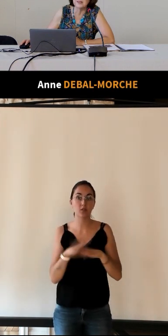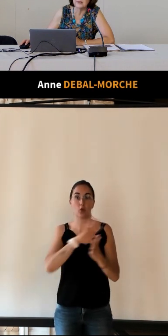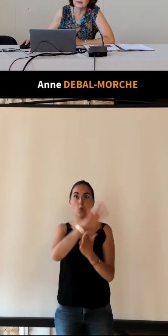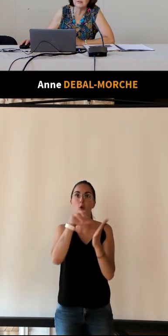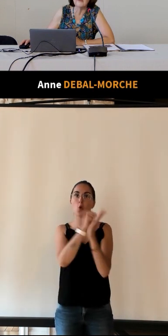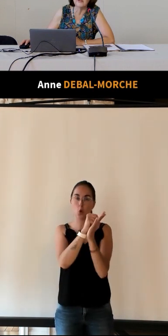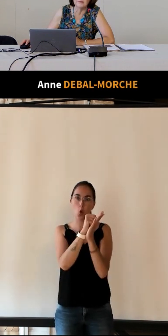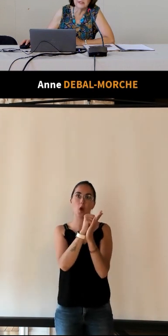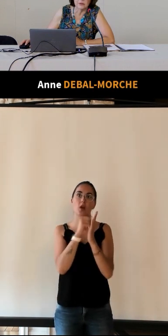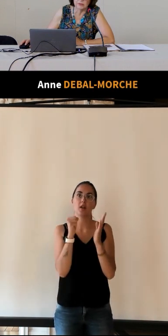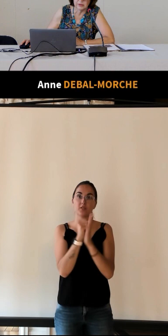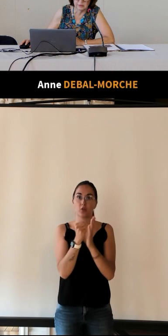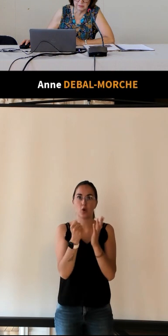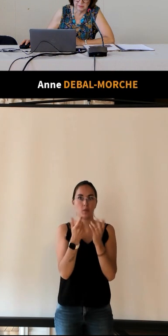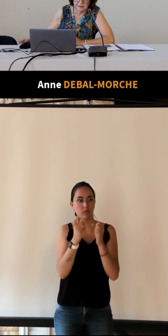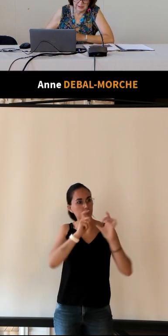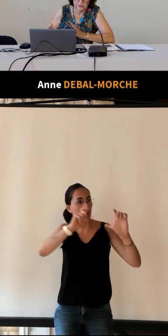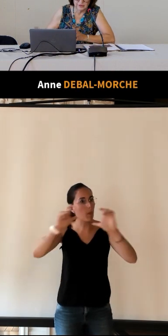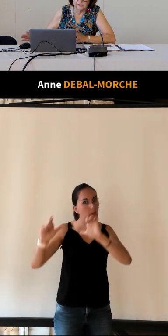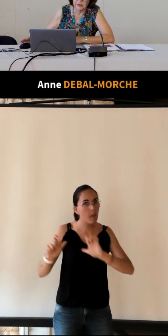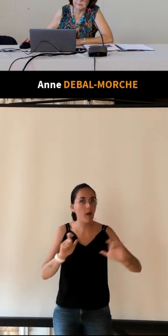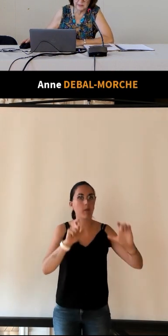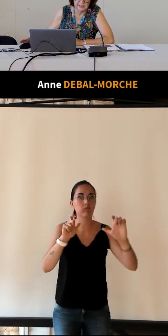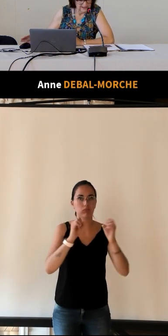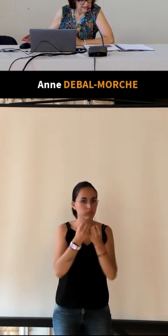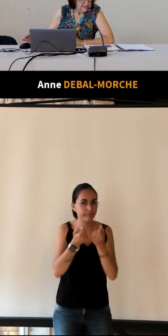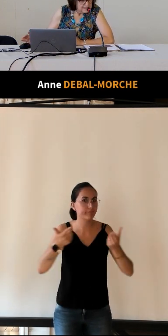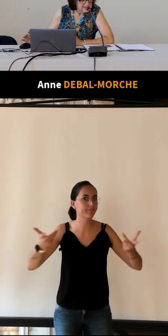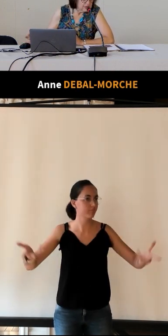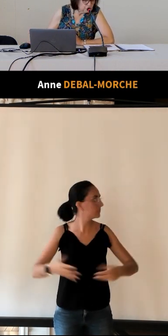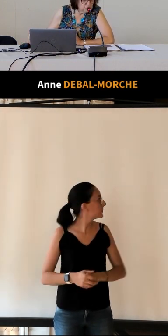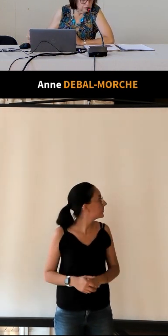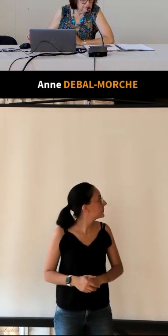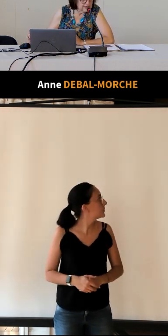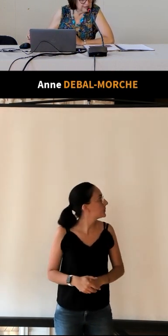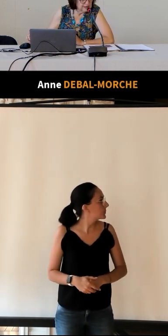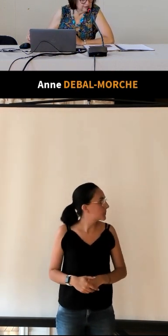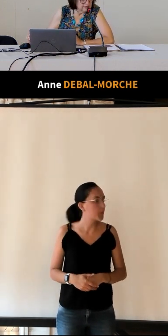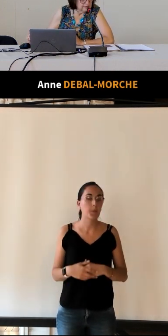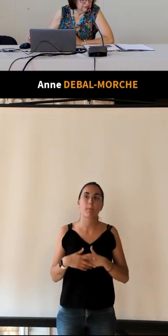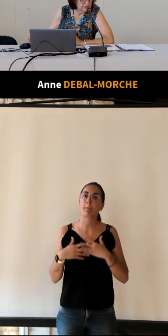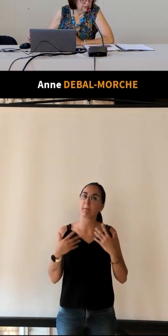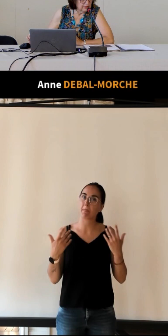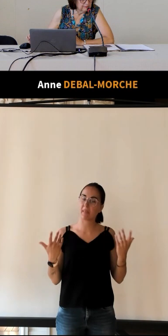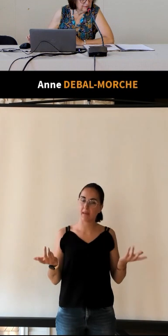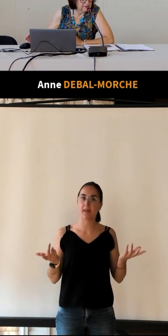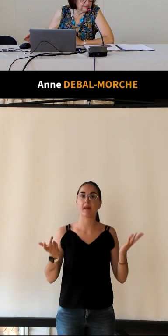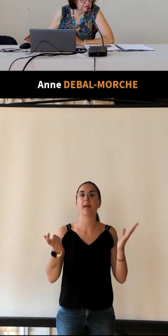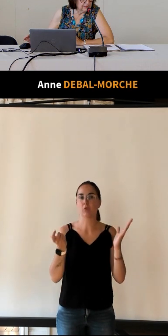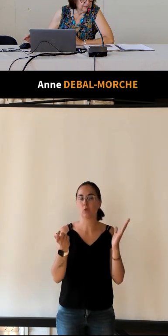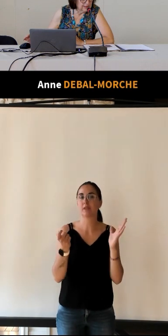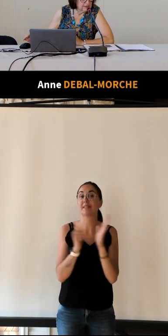multiple que l'information se développe et c'est surtout aussi donc en